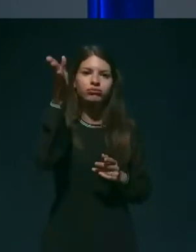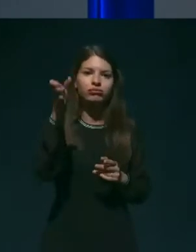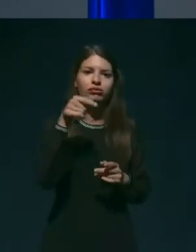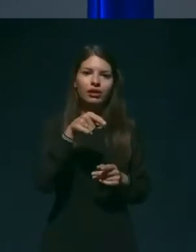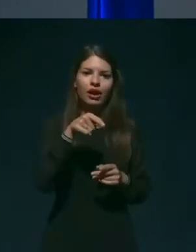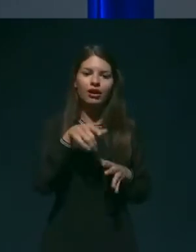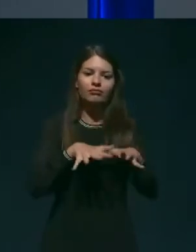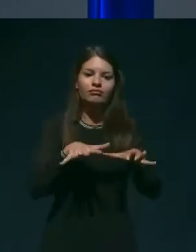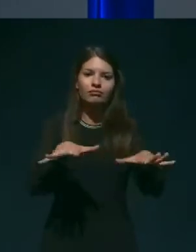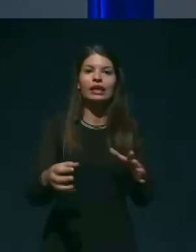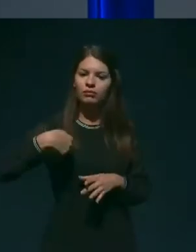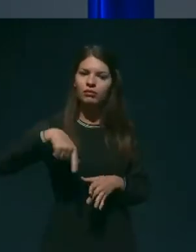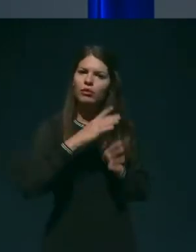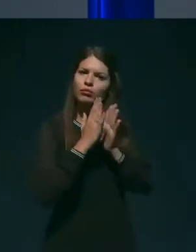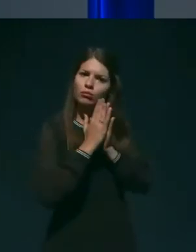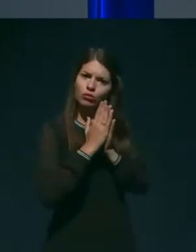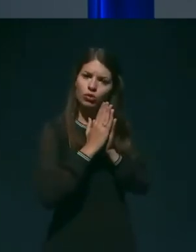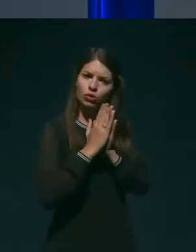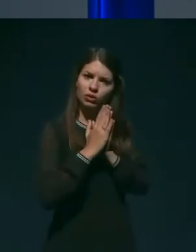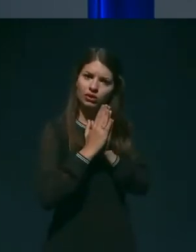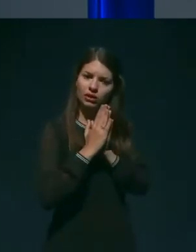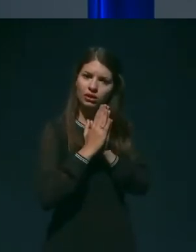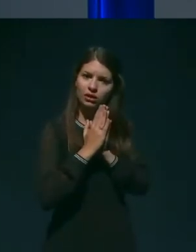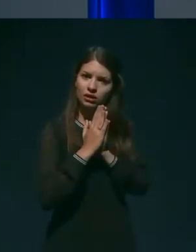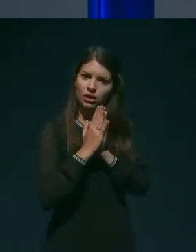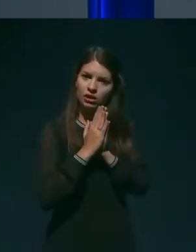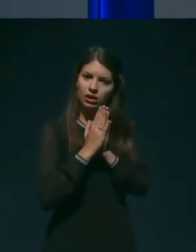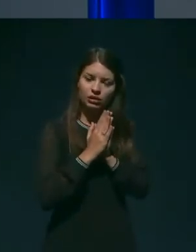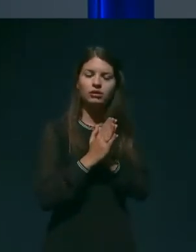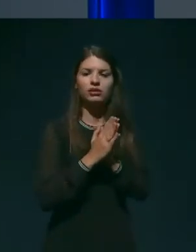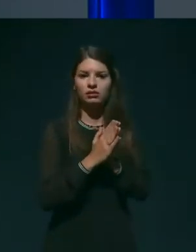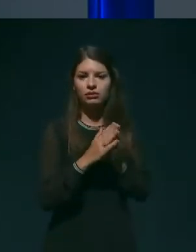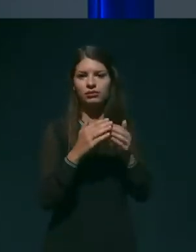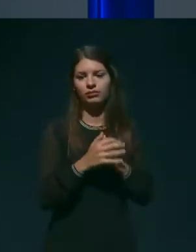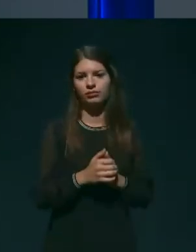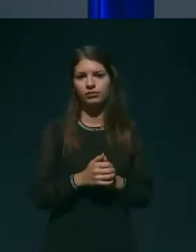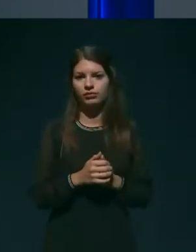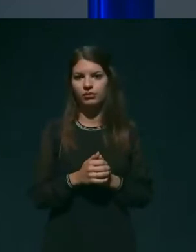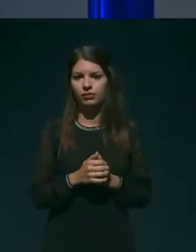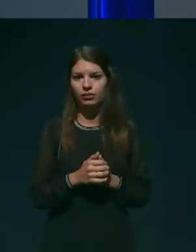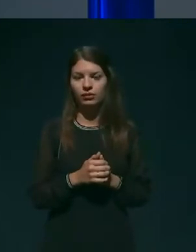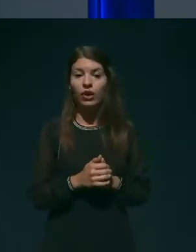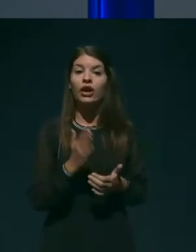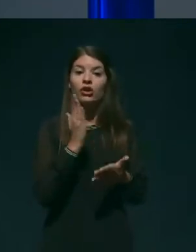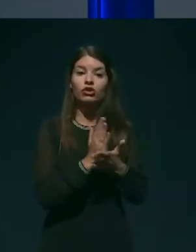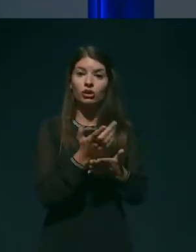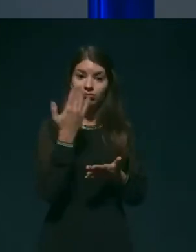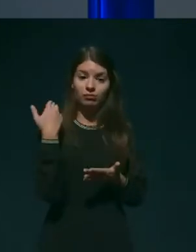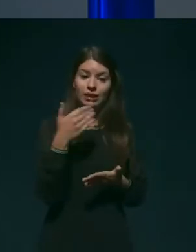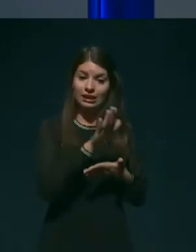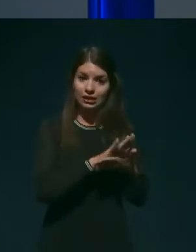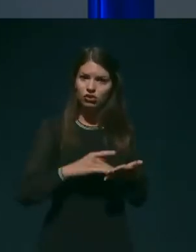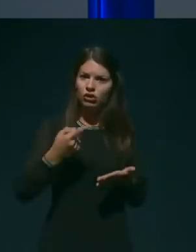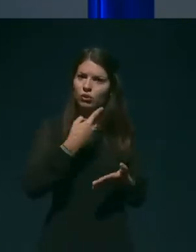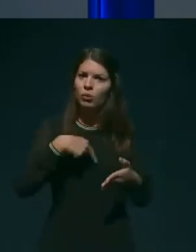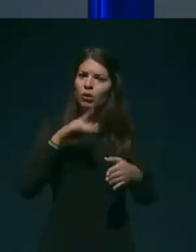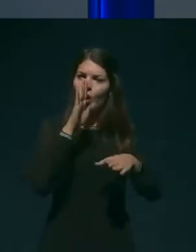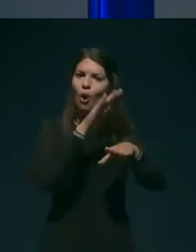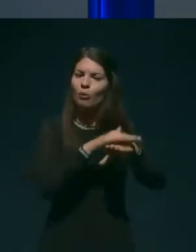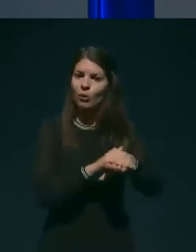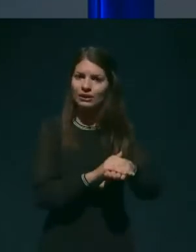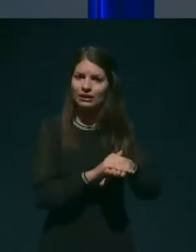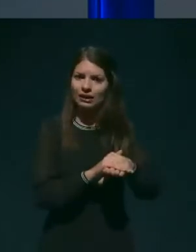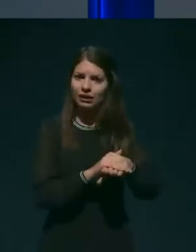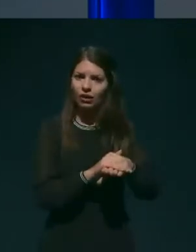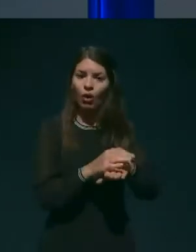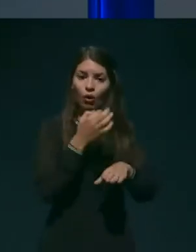razvijala, smo bili naprošeni za obris vseh stanovalcev in pa zaposlenih. Že na samem začetku smo opazili, da pač, ko